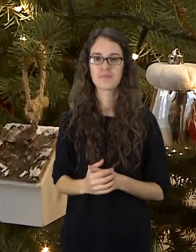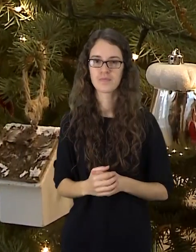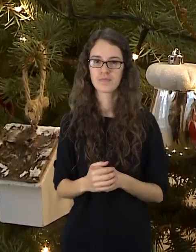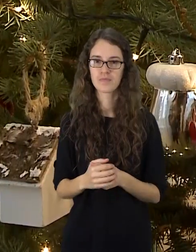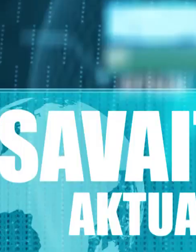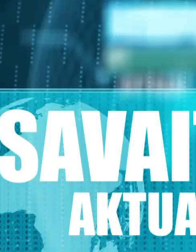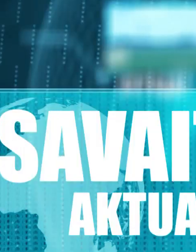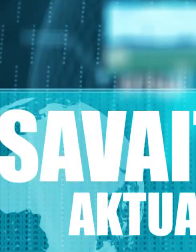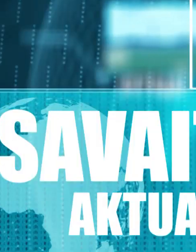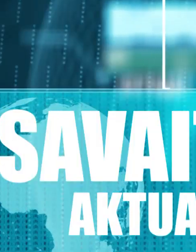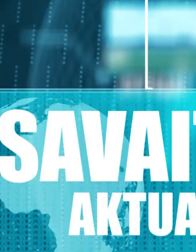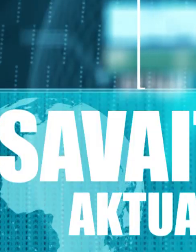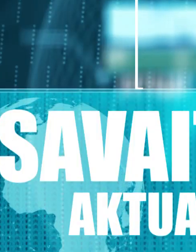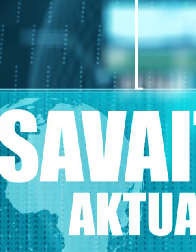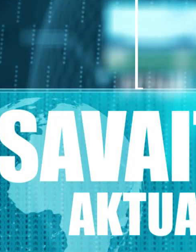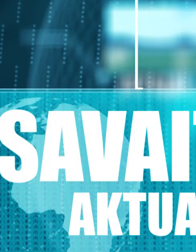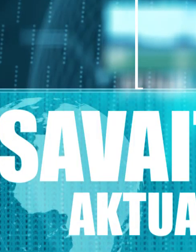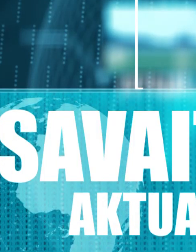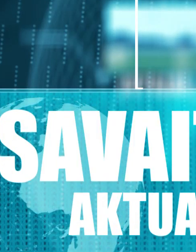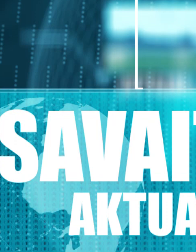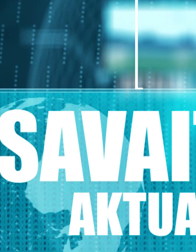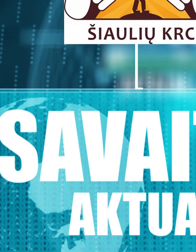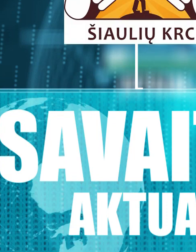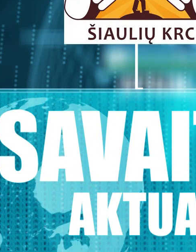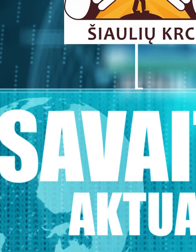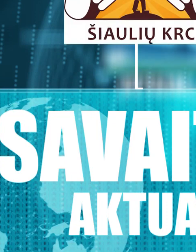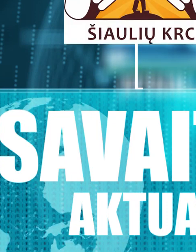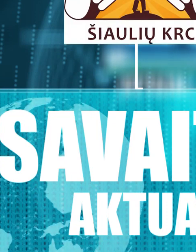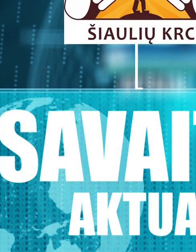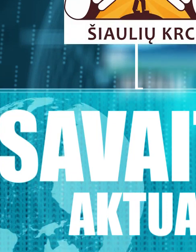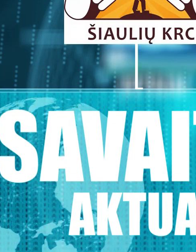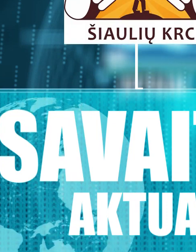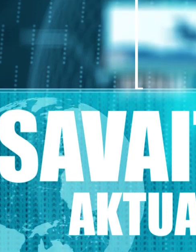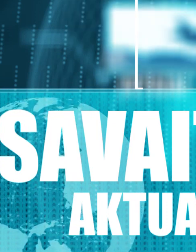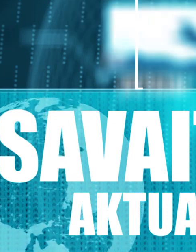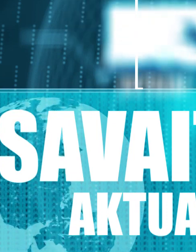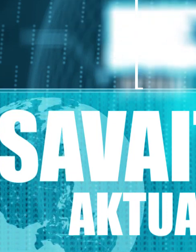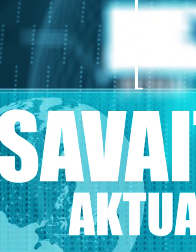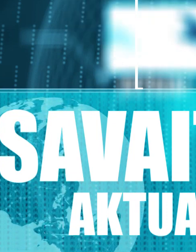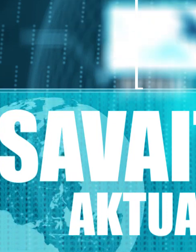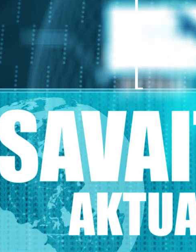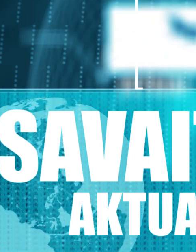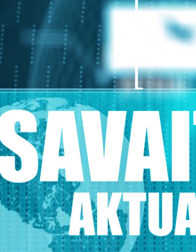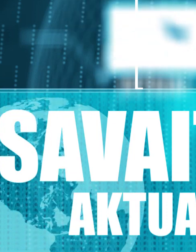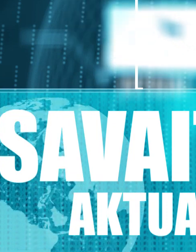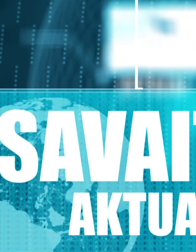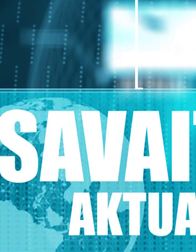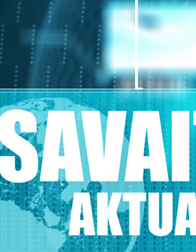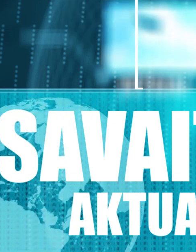Tad panašu, kad ir atinančiais šio šeimos bus pamatyti. Tad